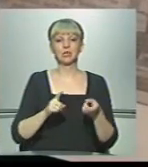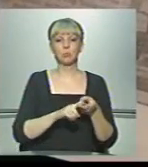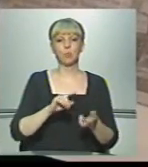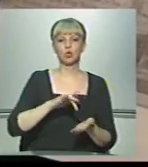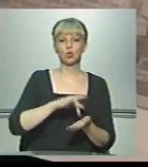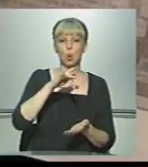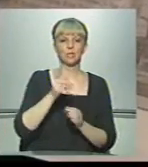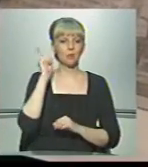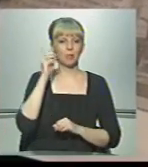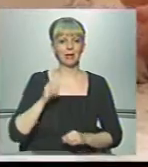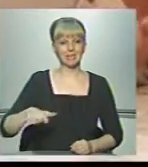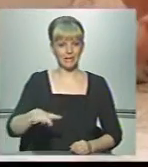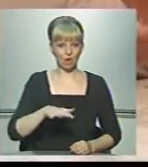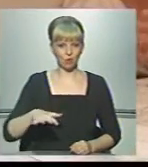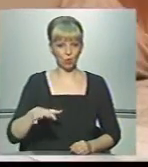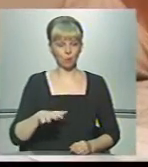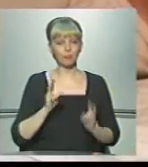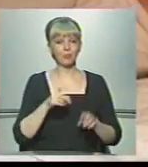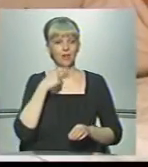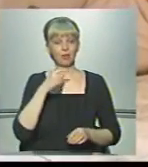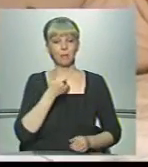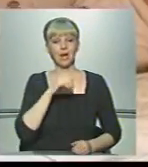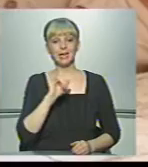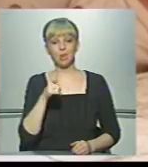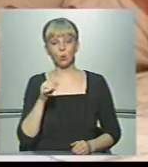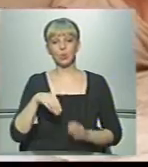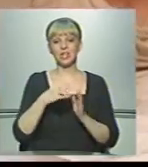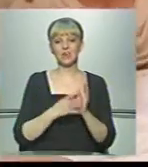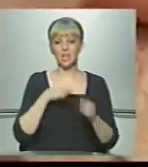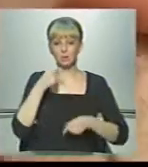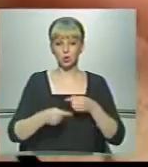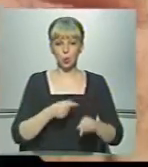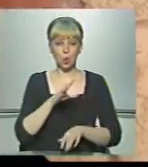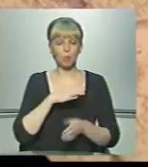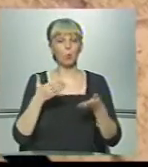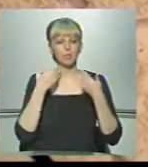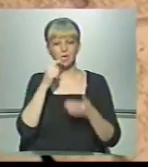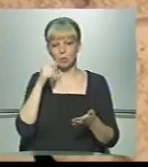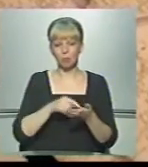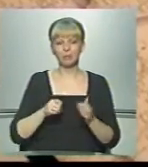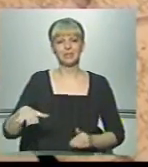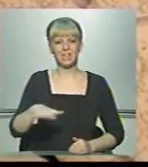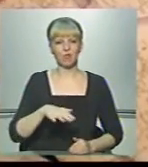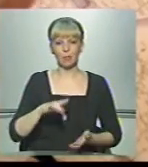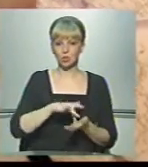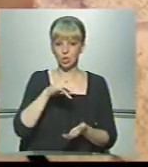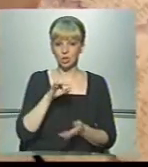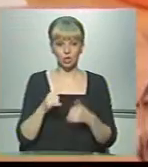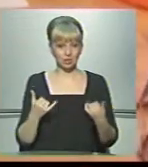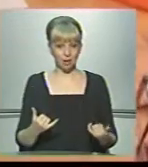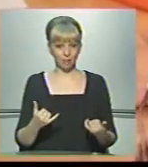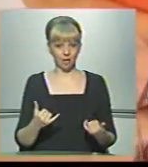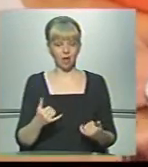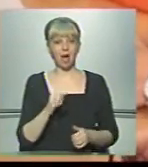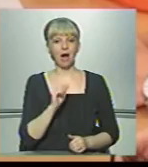зі столицями тодішньої Європи. Як зазначив пан Ігор, у 19 столітті було легше дістатися з європейських столиць, аніж тепер.